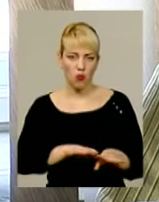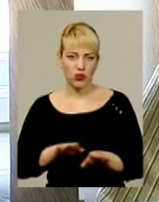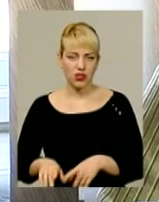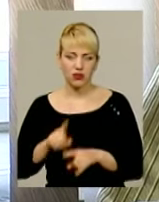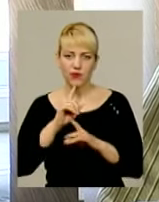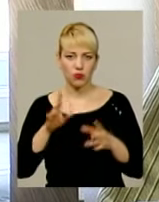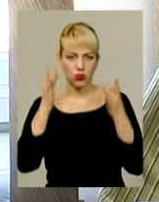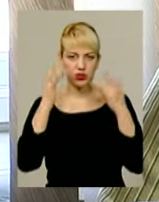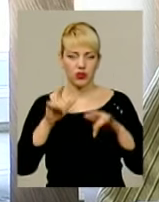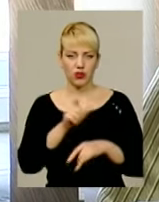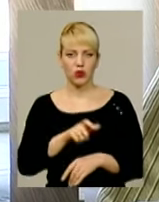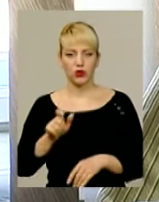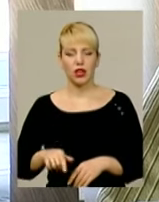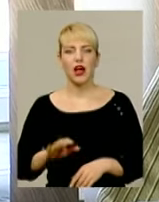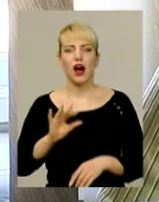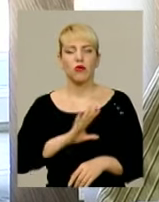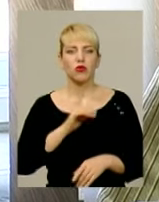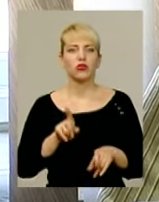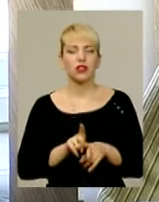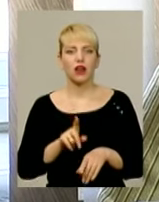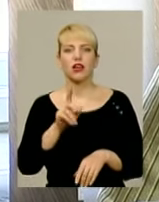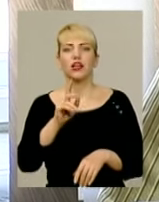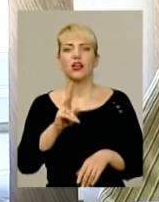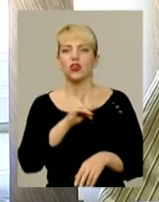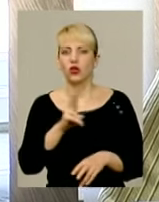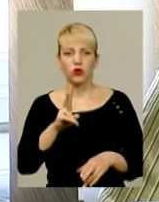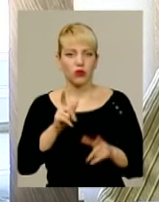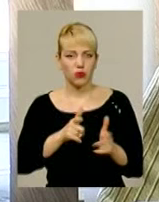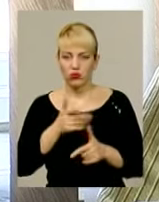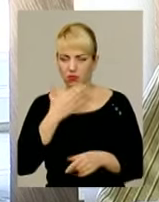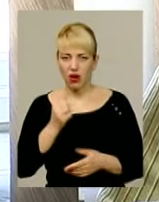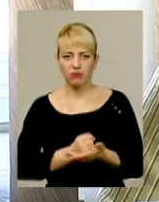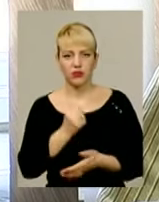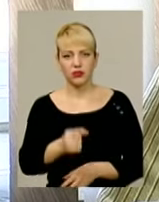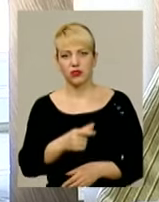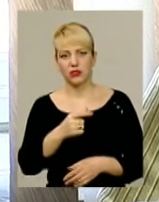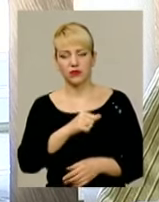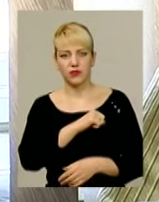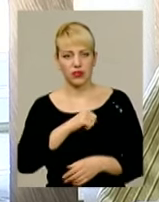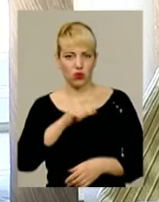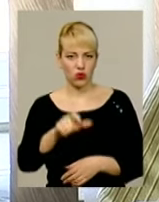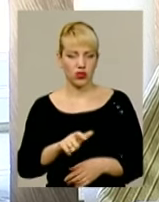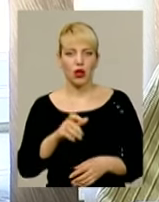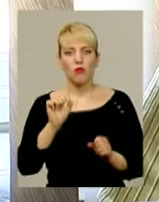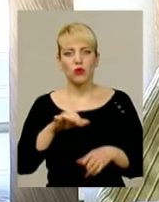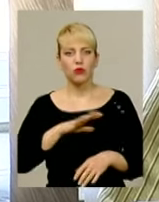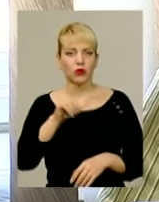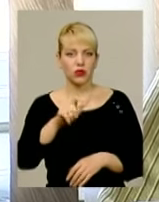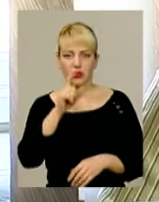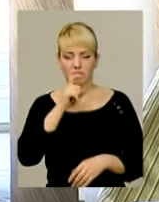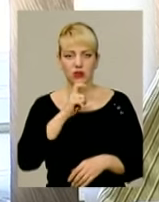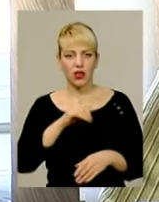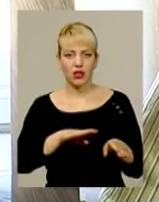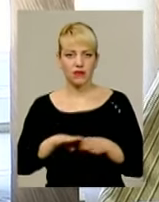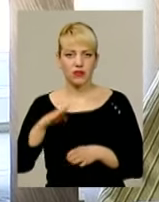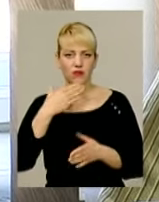стихійних людей. А було так, ніхто не погоджувався, призначили когось. Напевно, людина не зовсім чітко розуміла рівень своєї